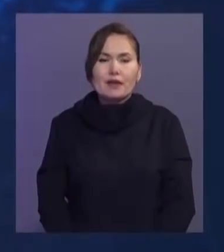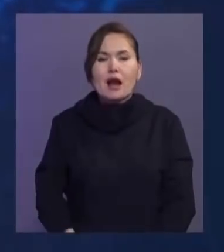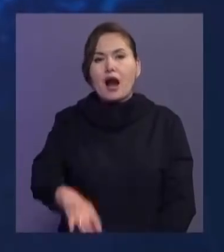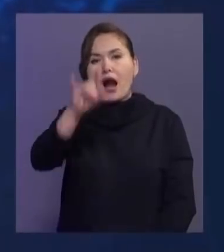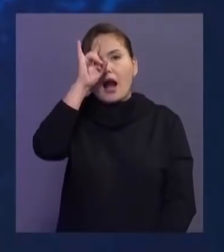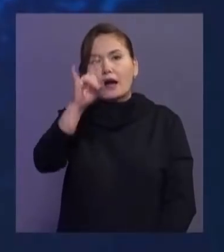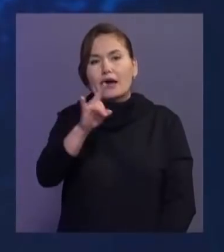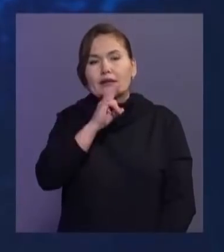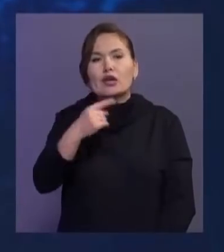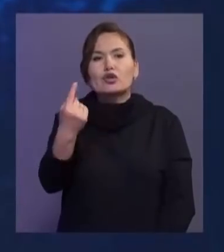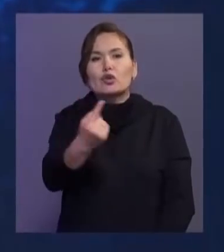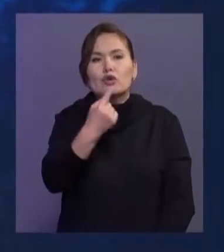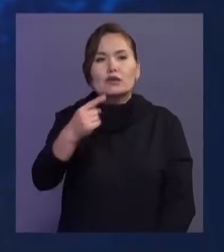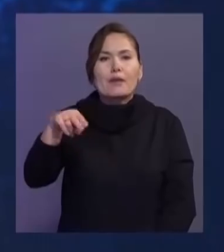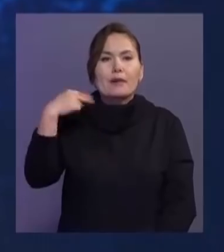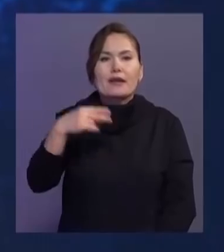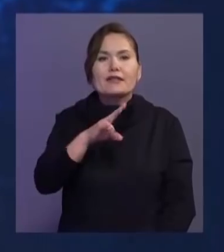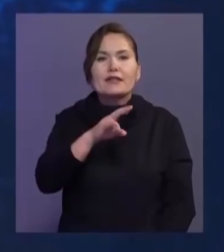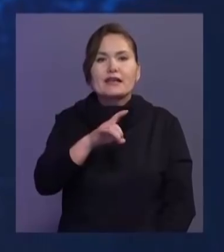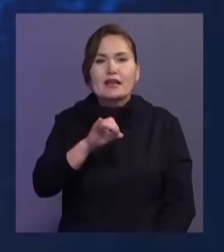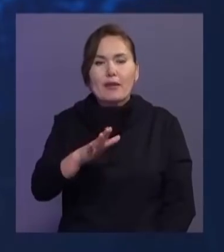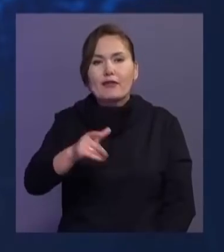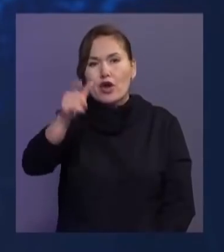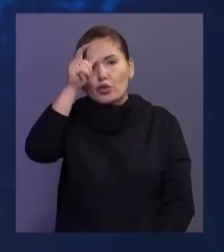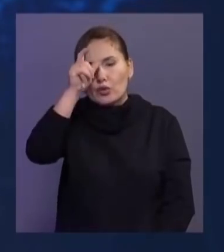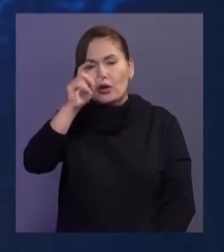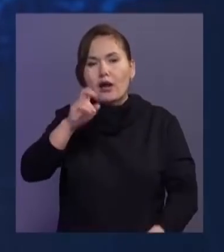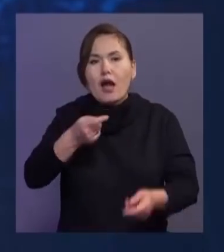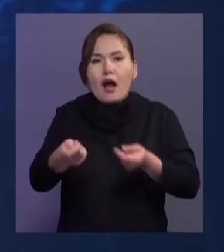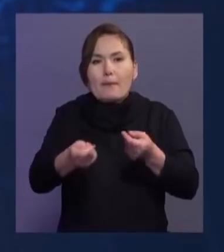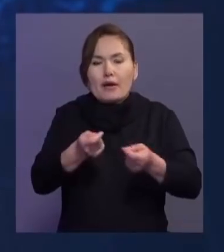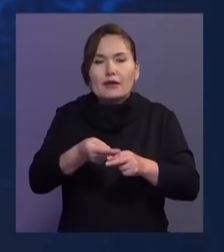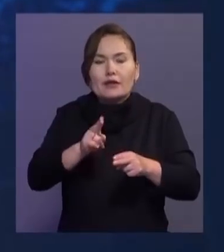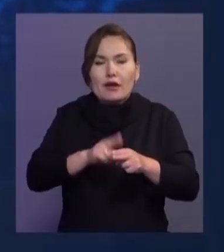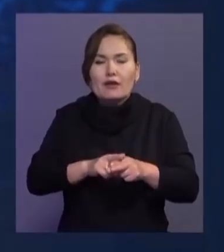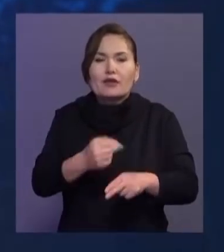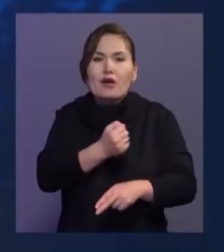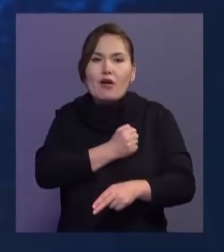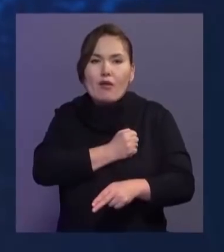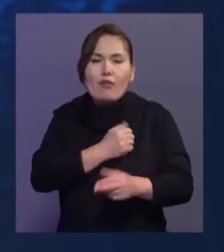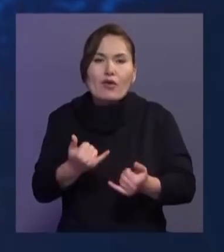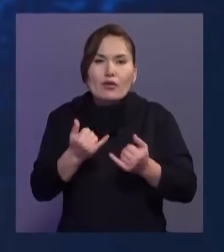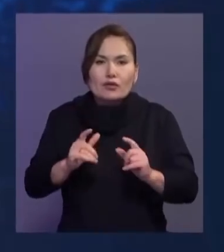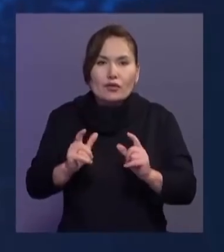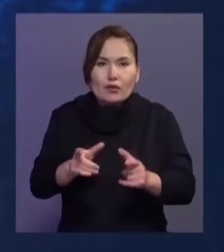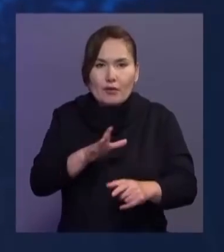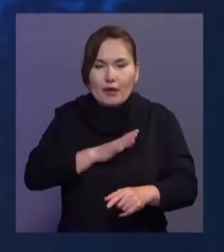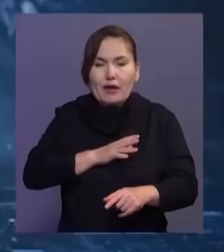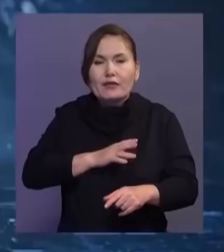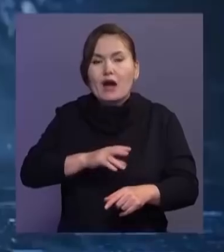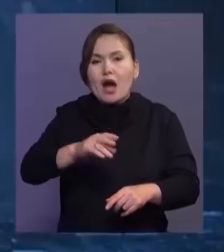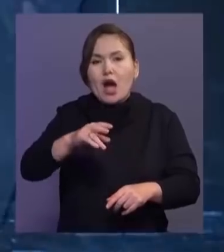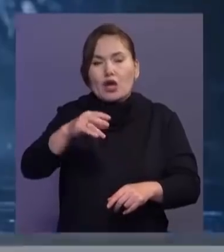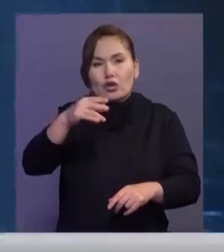Қазақстанның тұңғыш президенті Нұрсултан Назарбаевті Түркия көшбашысыр ежептайып ерді оғанға көңіл айту жедел қатын жолдады. Елбасы бауырлас